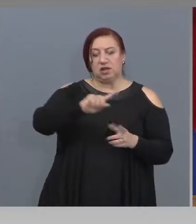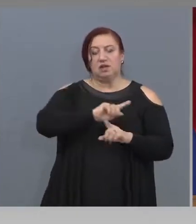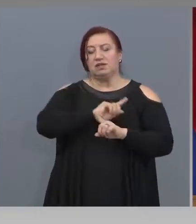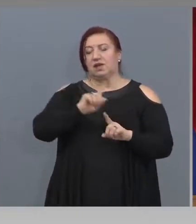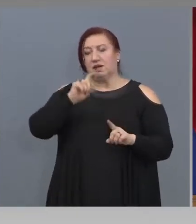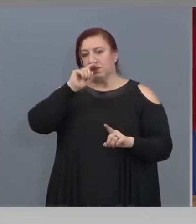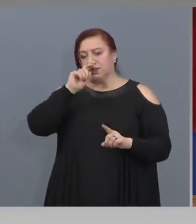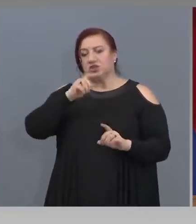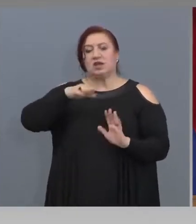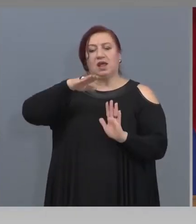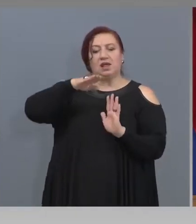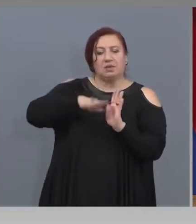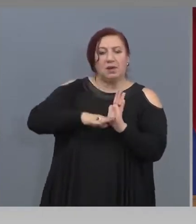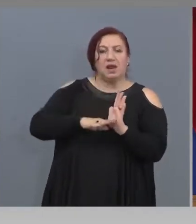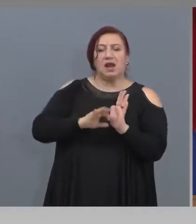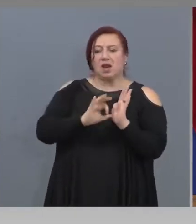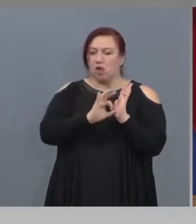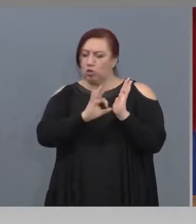или нуля в обемна работа.